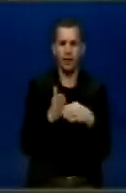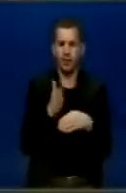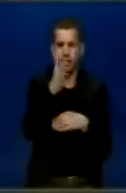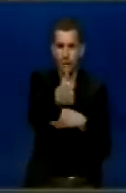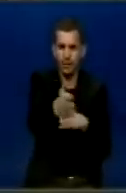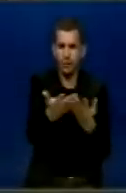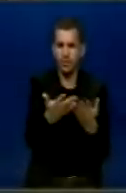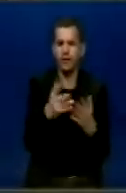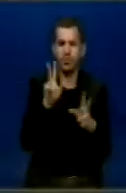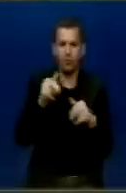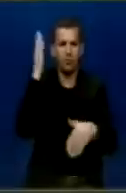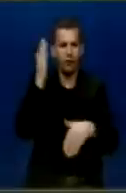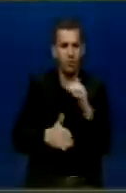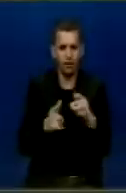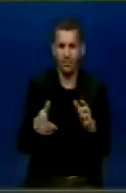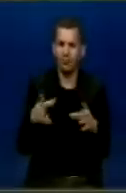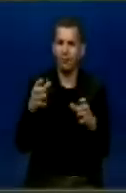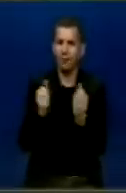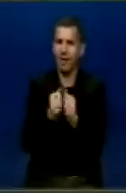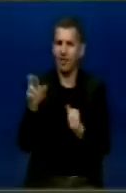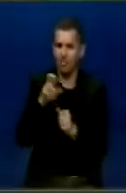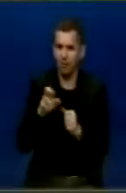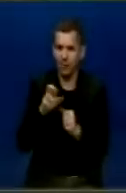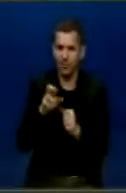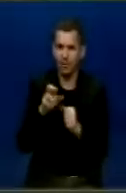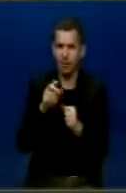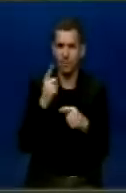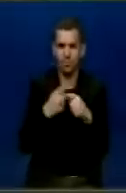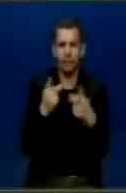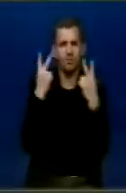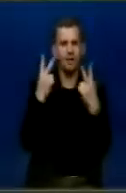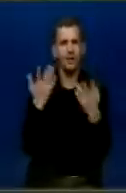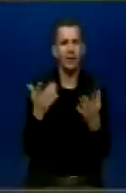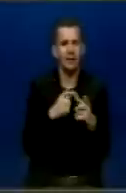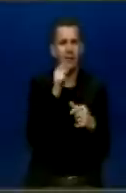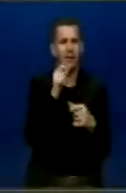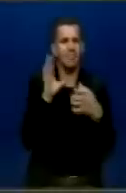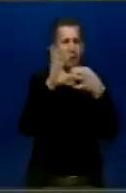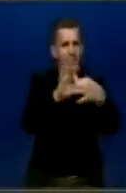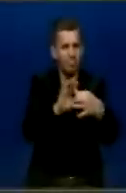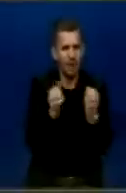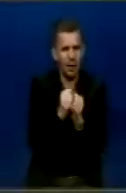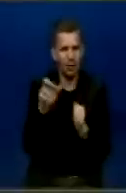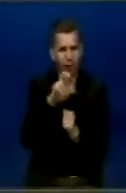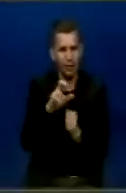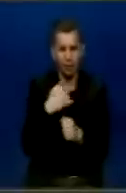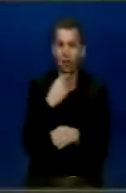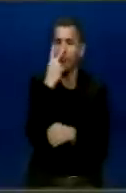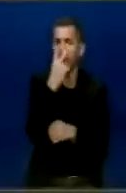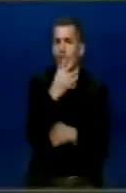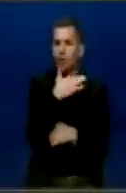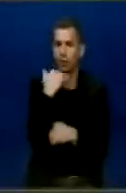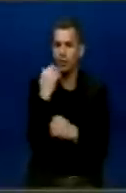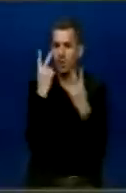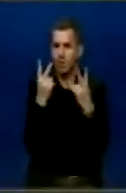të përfundosht në fund të fundit në bashkimin në Europian, po ka rëndësi edhe si pohen në bashkimin në Europian. Përshkak se kemi po që në disa